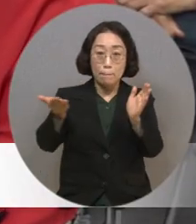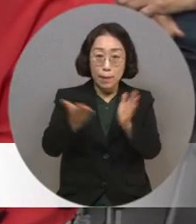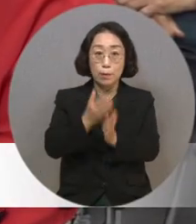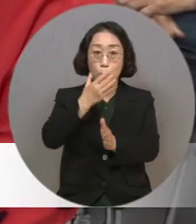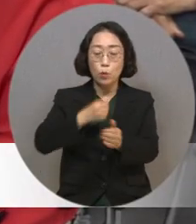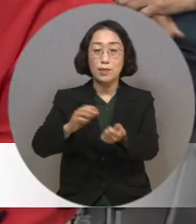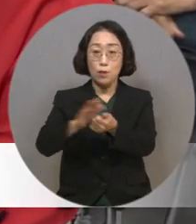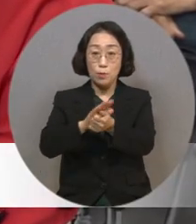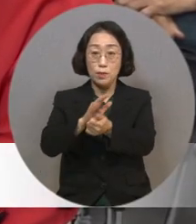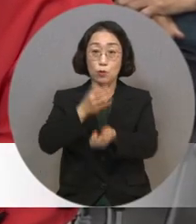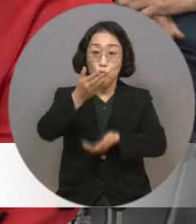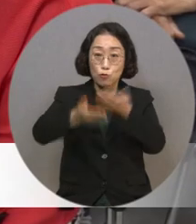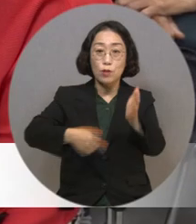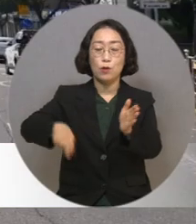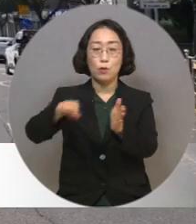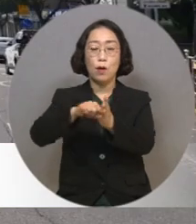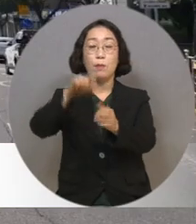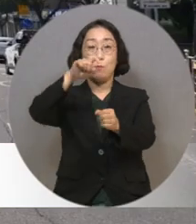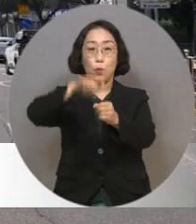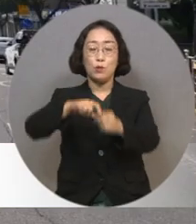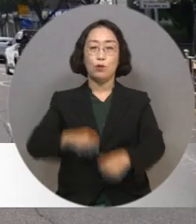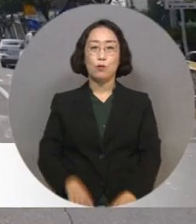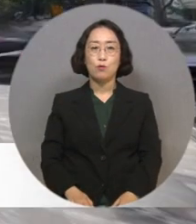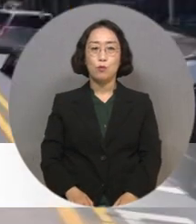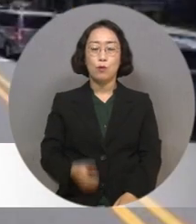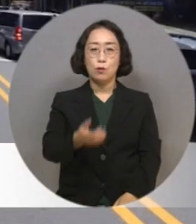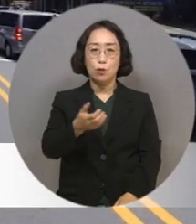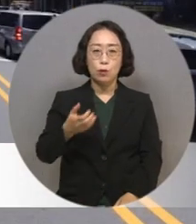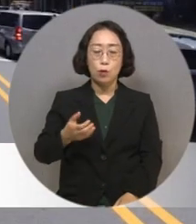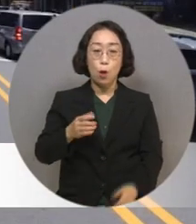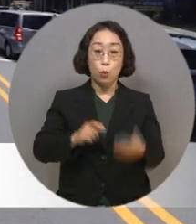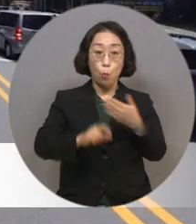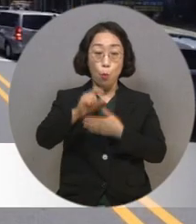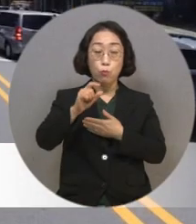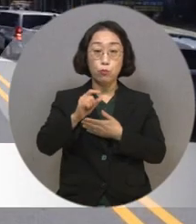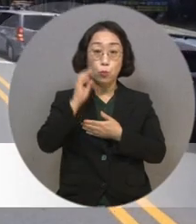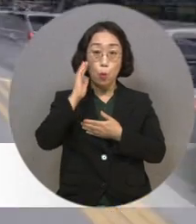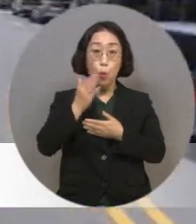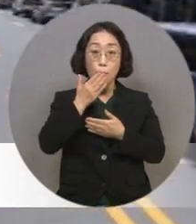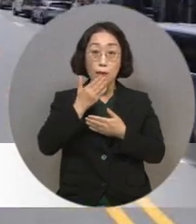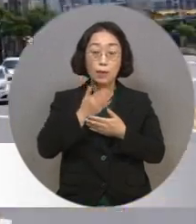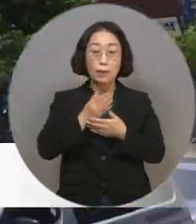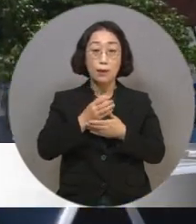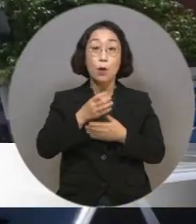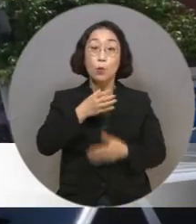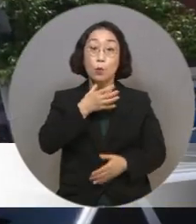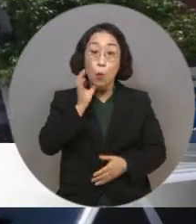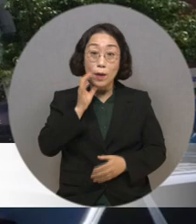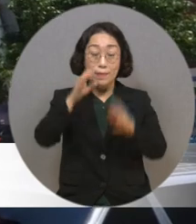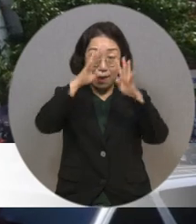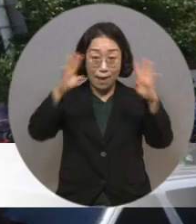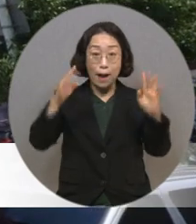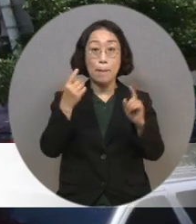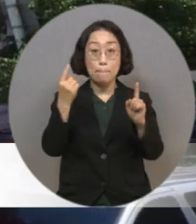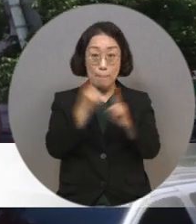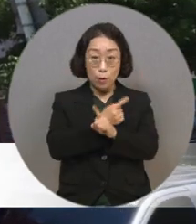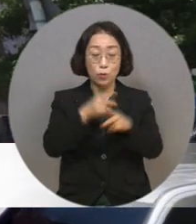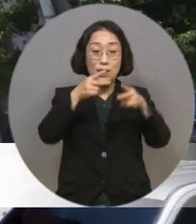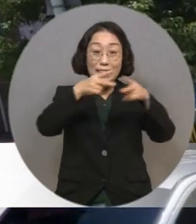복지서비스를 제공하기 위해 기존의 동부노인대학 전체를 리모델링해 2층의